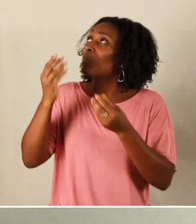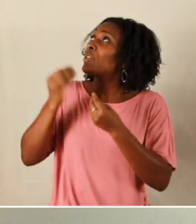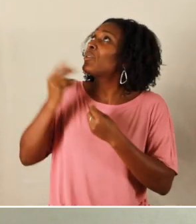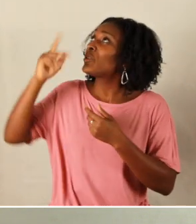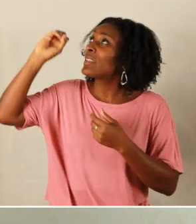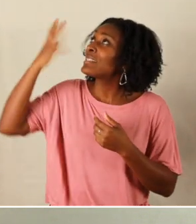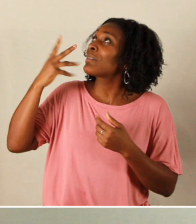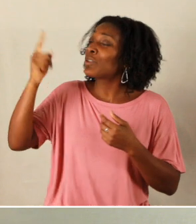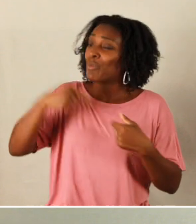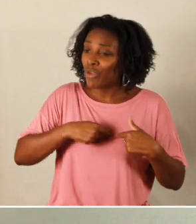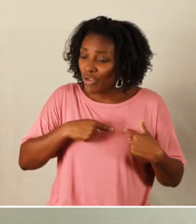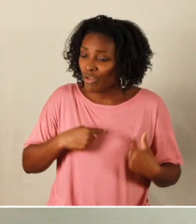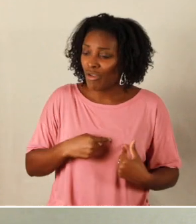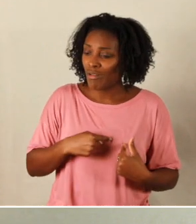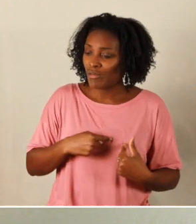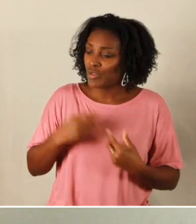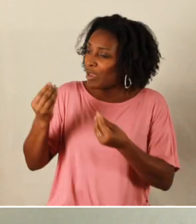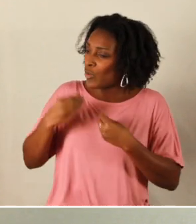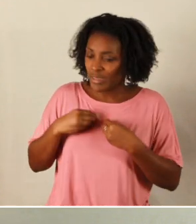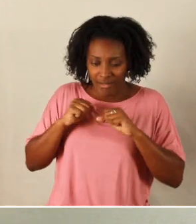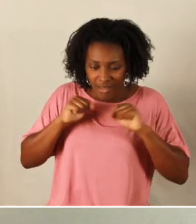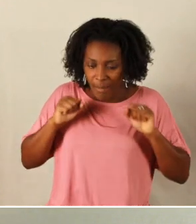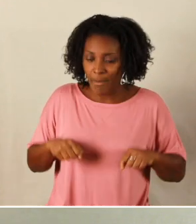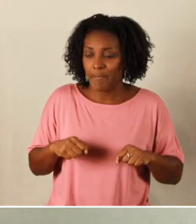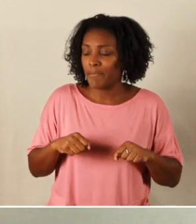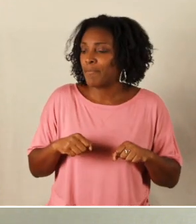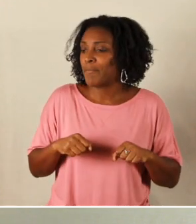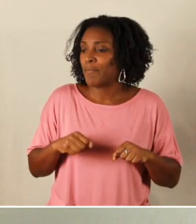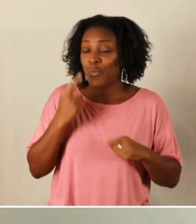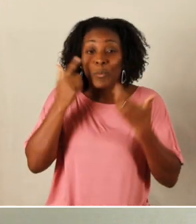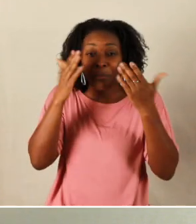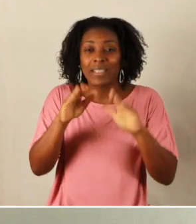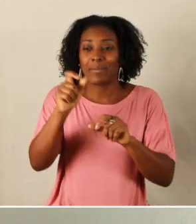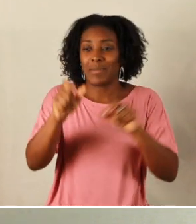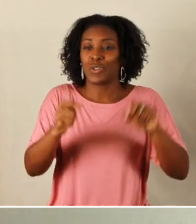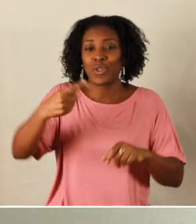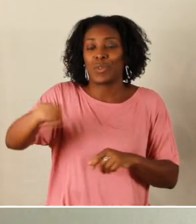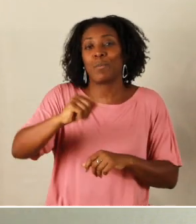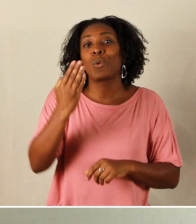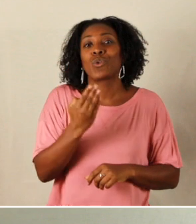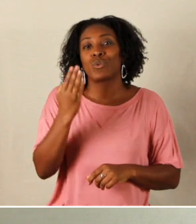tu m'as donné les moyens dans mon domaine de pouvoir bénir celui qui en a besoin